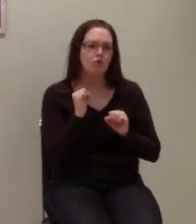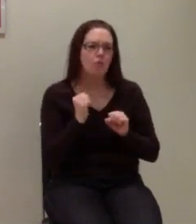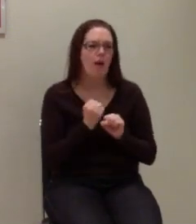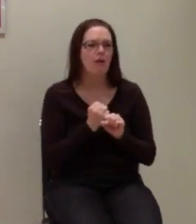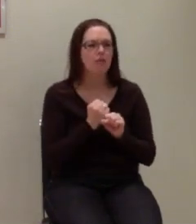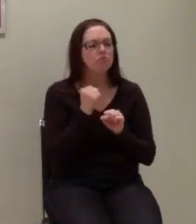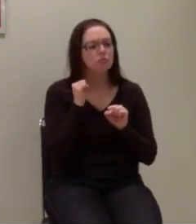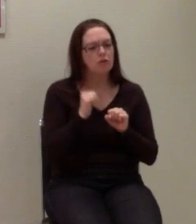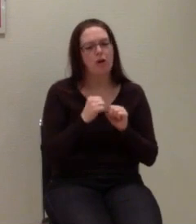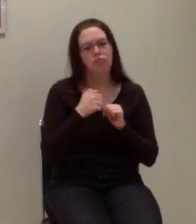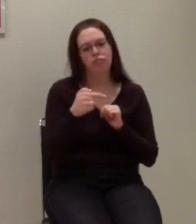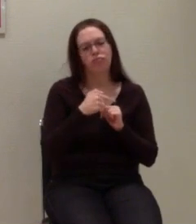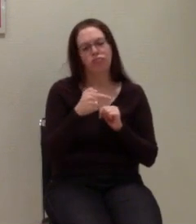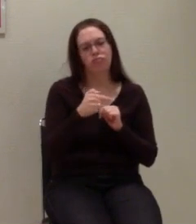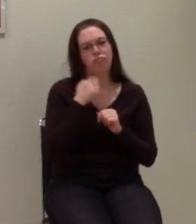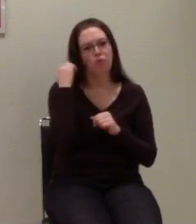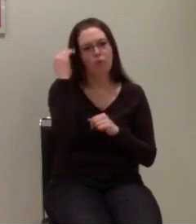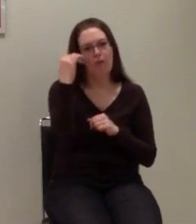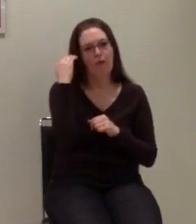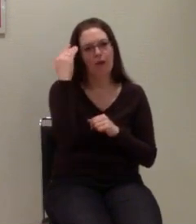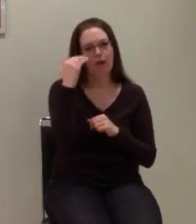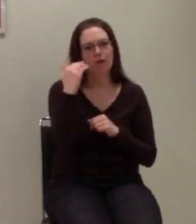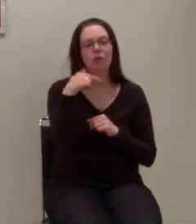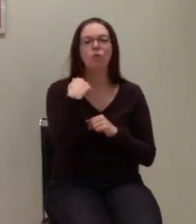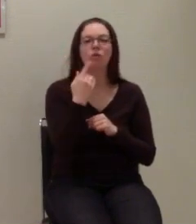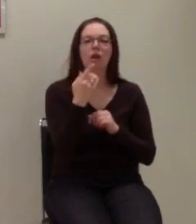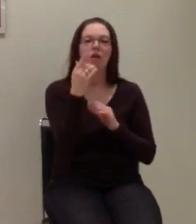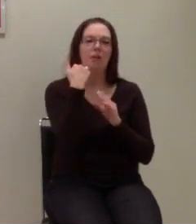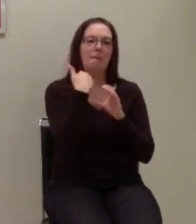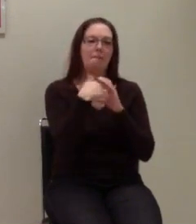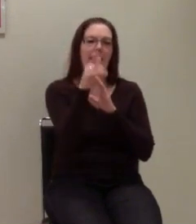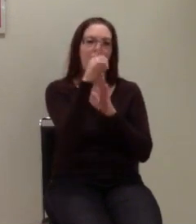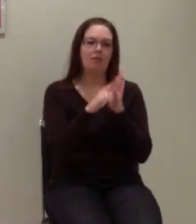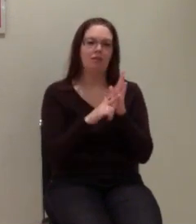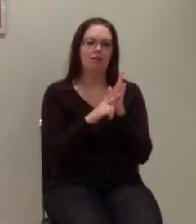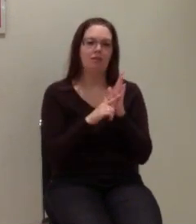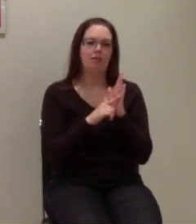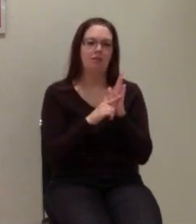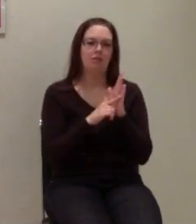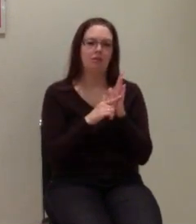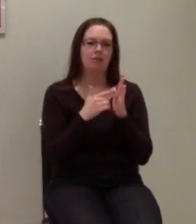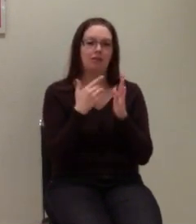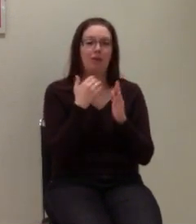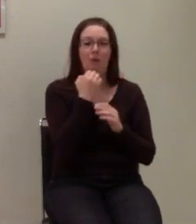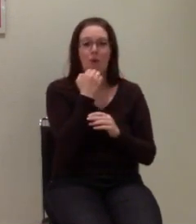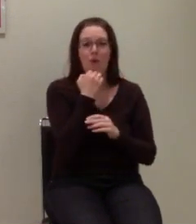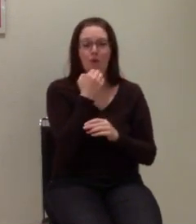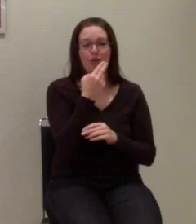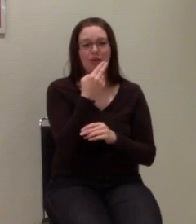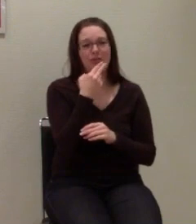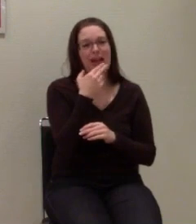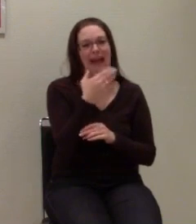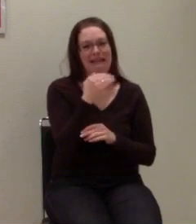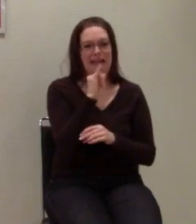protokollieren, wir die Mailing-Liste dann, die uns dann die Hessen-IT hoffentlich zügig einrichtet.